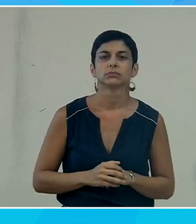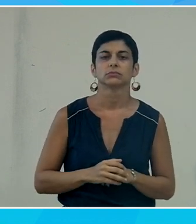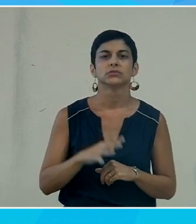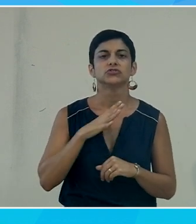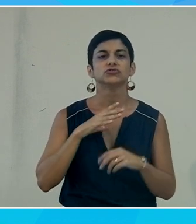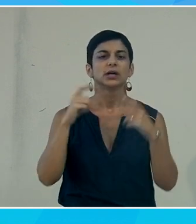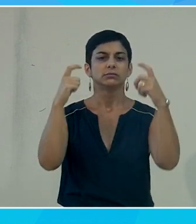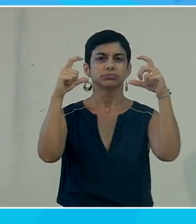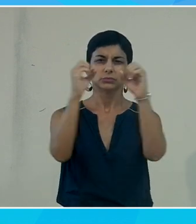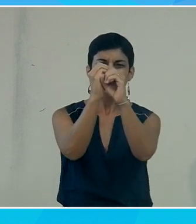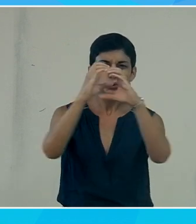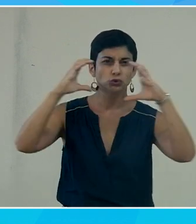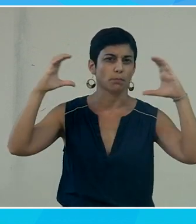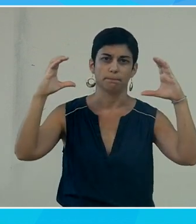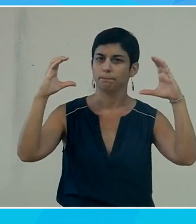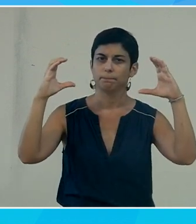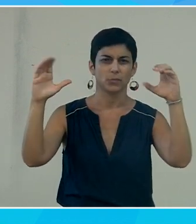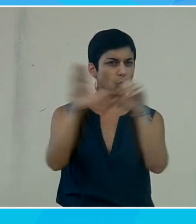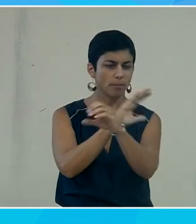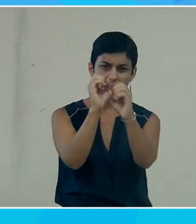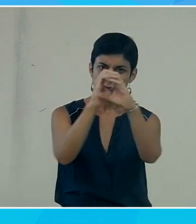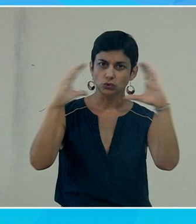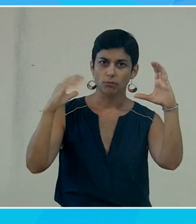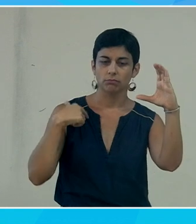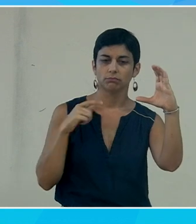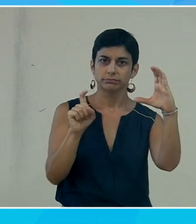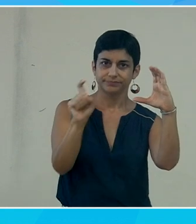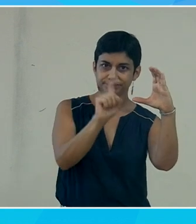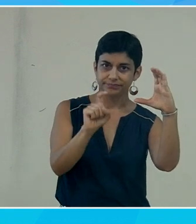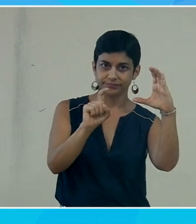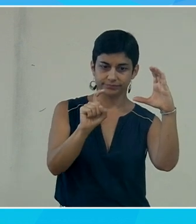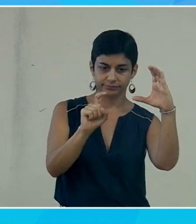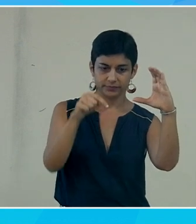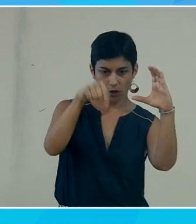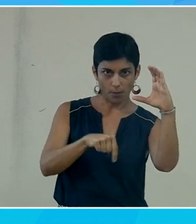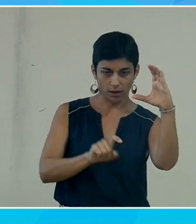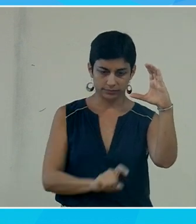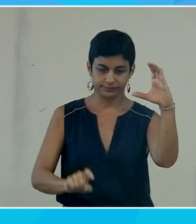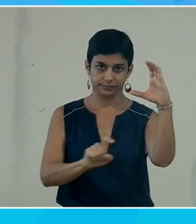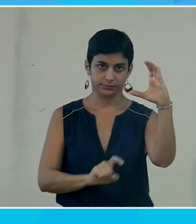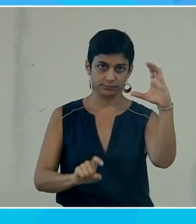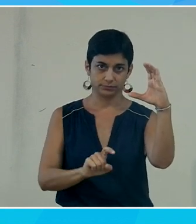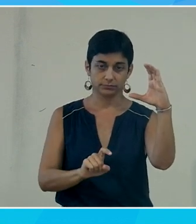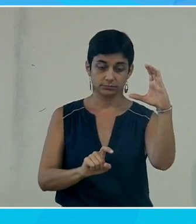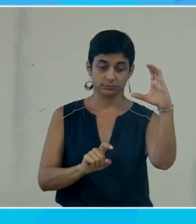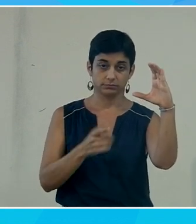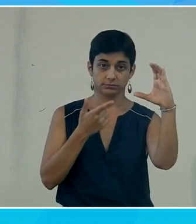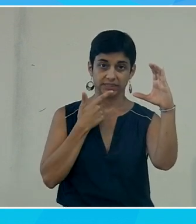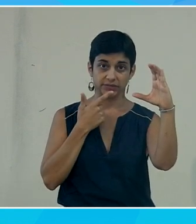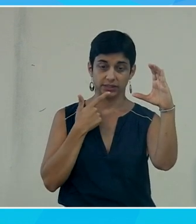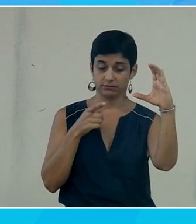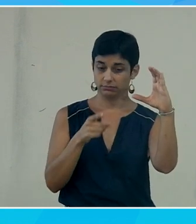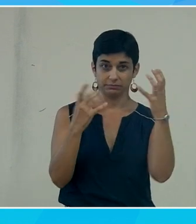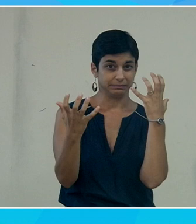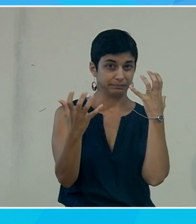partie complètement zoomée et donc, quand je me balade avec mon pointeur sur le reste de l'écran, je vois exactement la